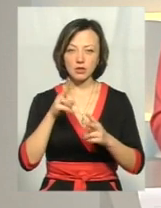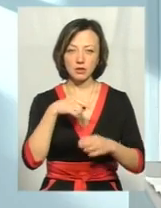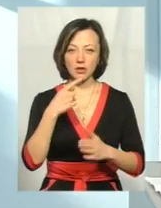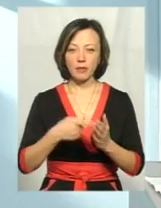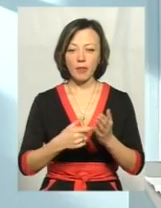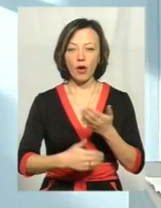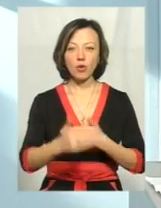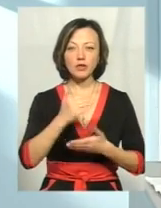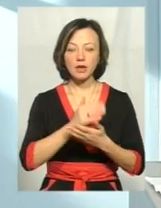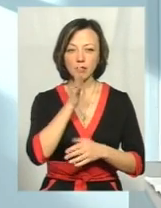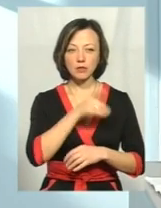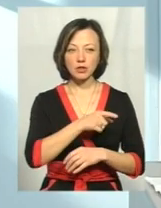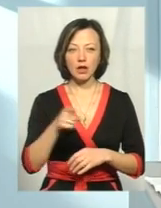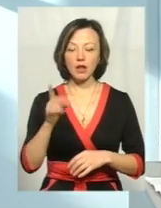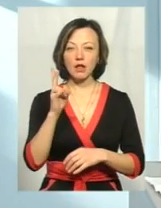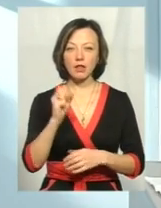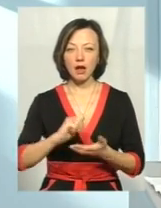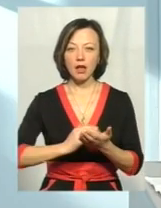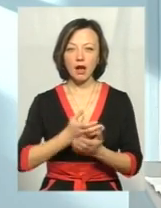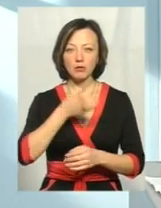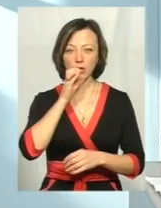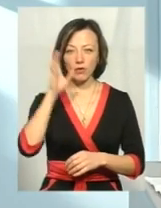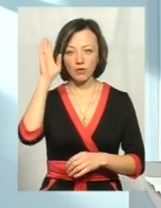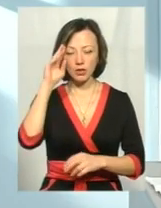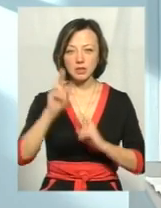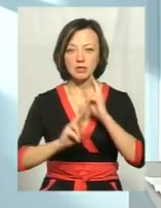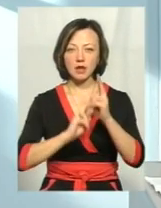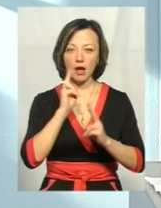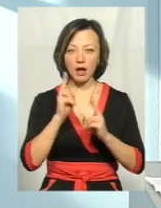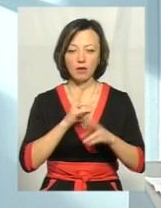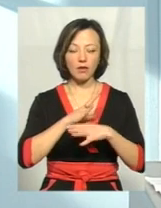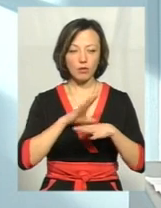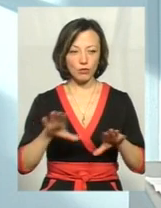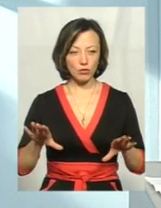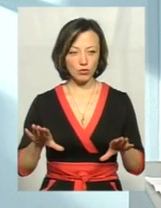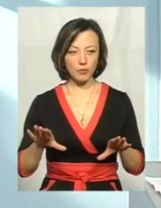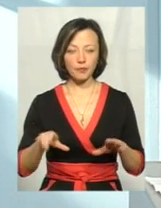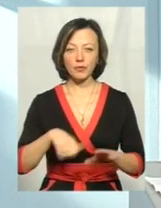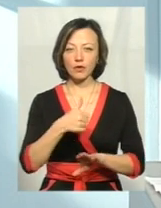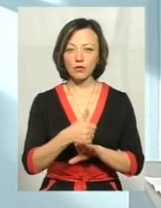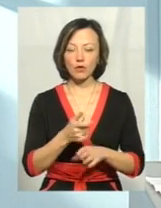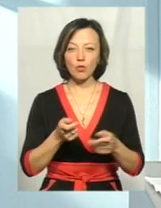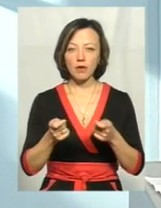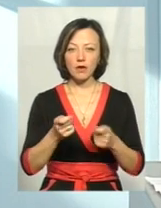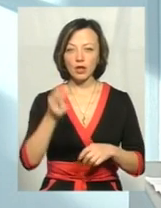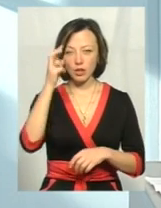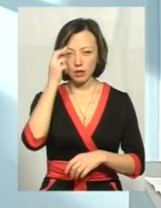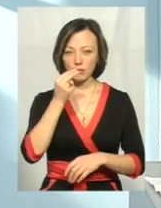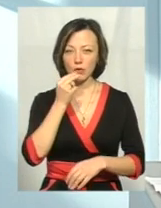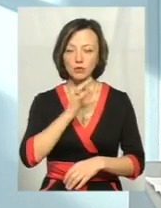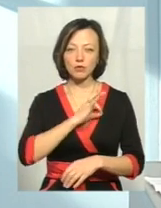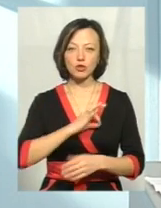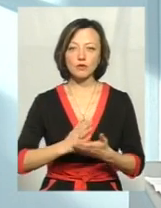часом на якість питної води скарг не поступало в головне управління Держпоспожихслужби. Не